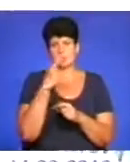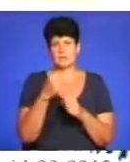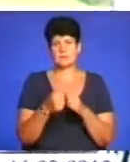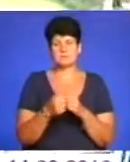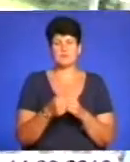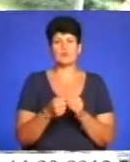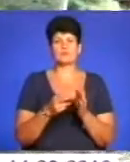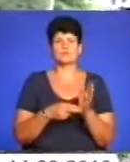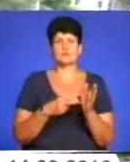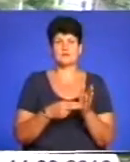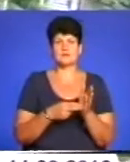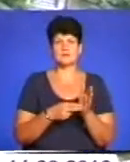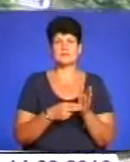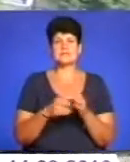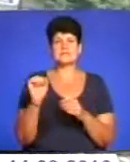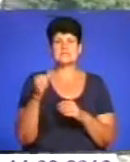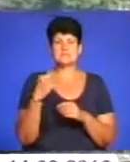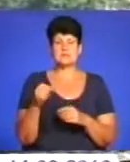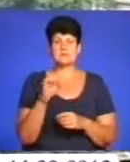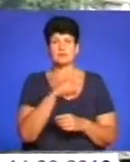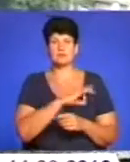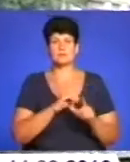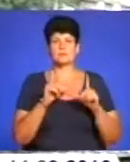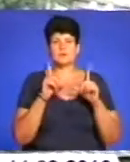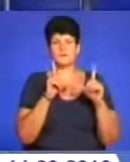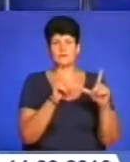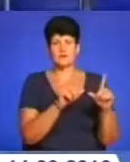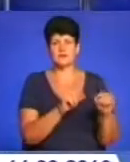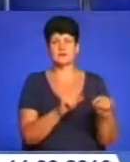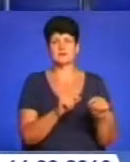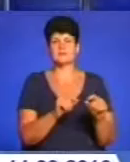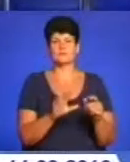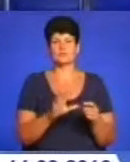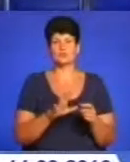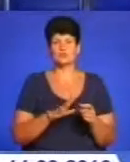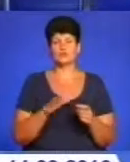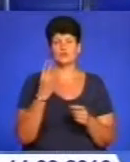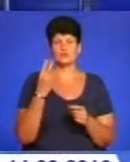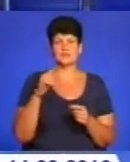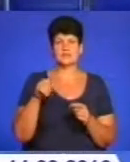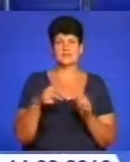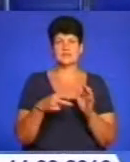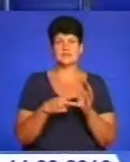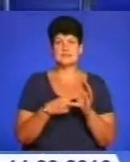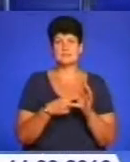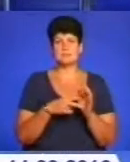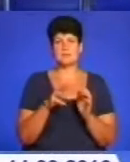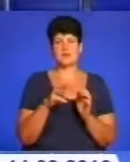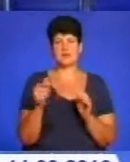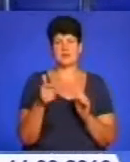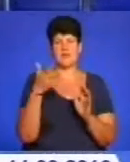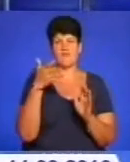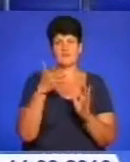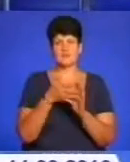транспорту. А саме, за серпень доходи від перевезень приміськими потягами склали 4,7 млн грн. Тоді як